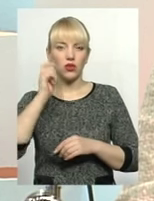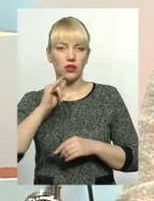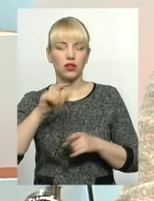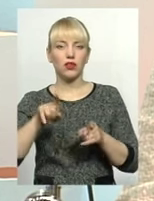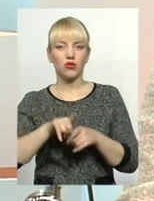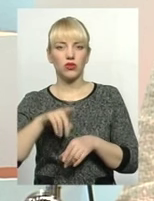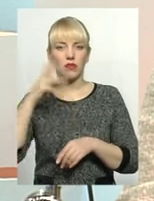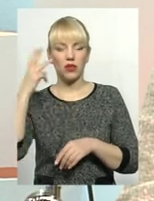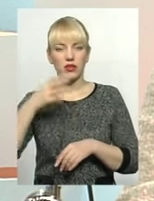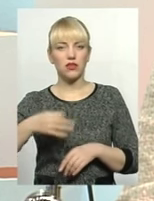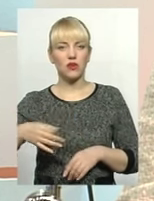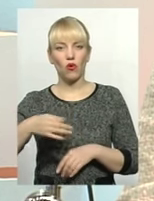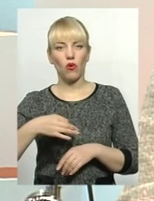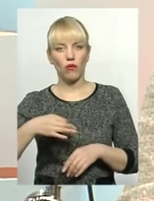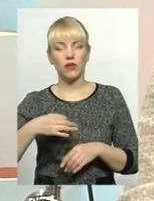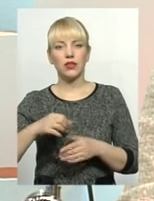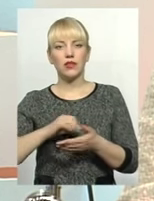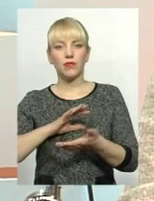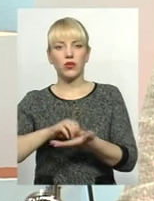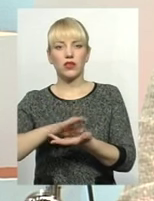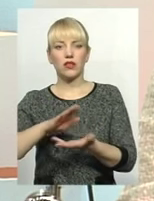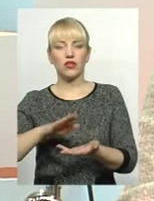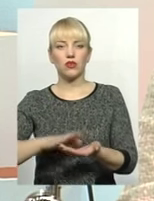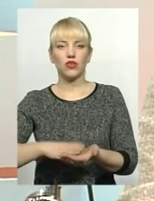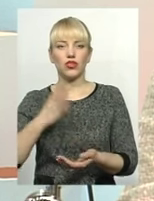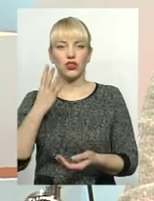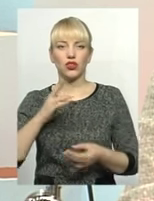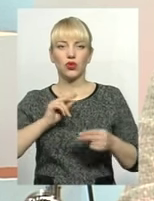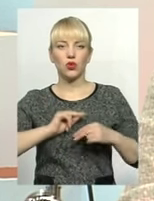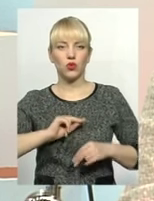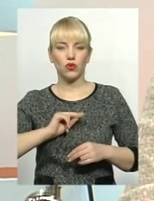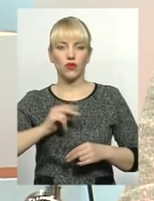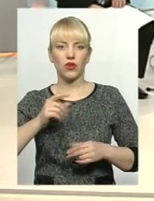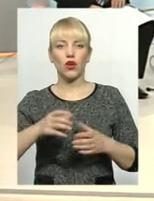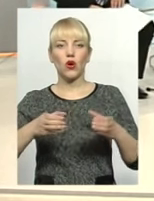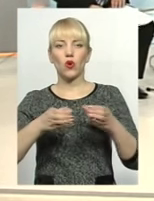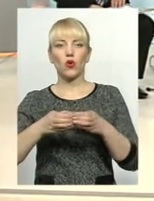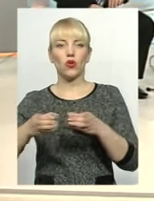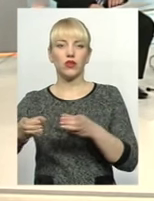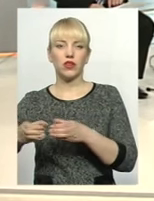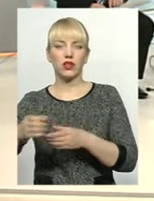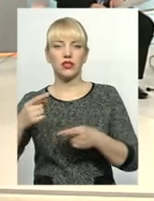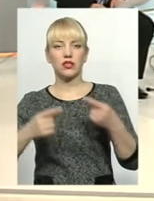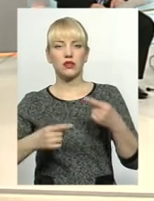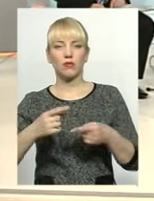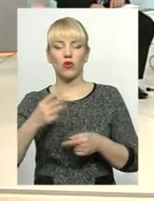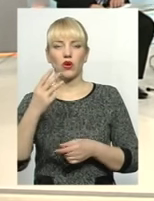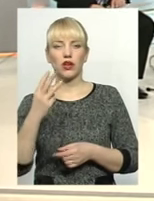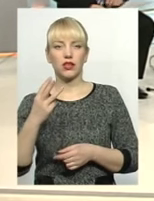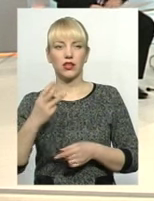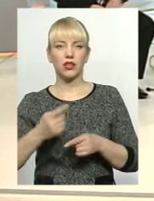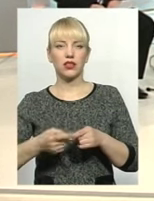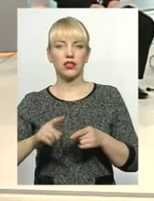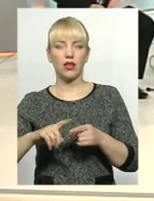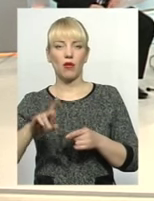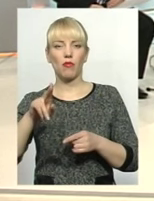було зареєстровано 4 колективних трудових спорів, які ми ведемо на сьогоднішній день по галузі освіти. З них 3 безпосередньо по